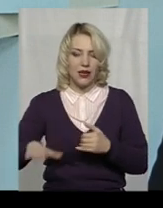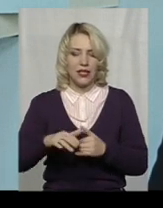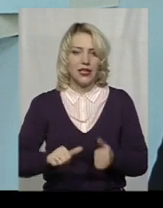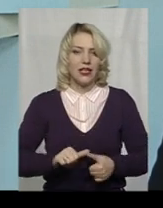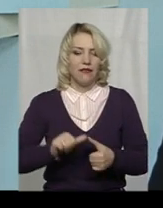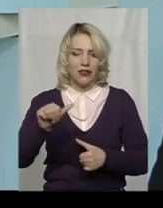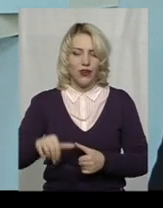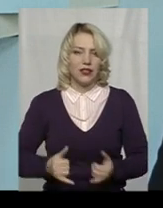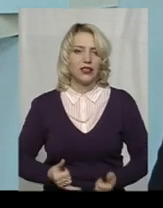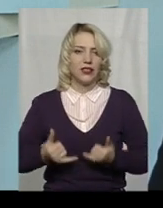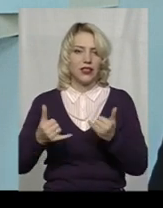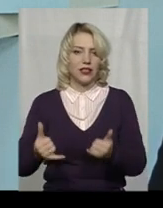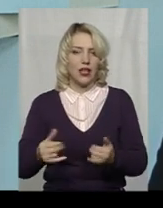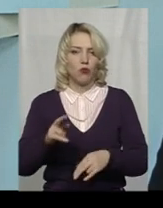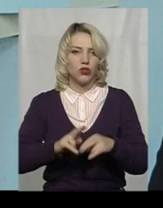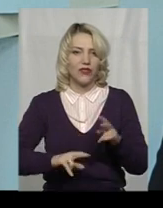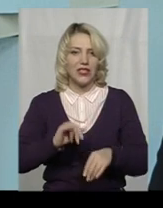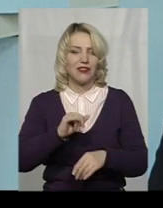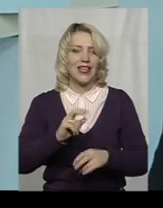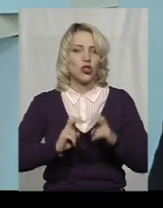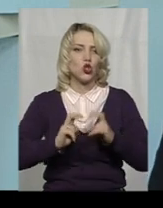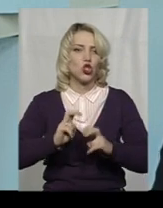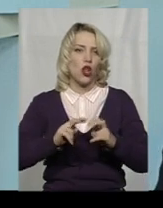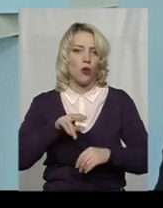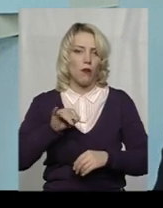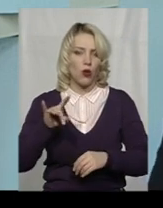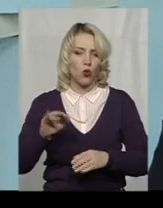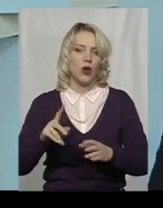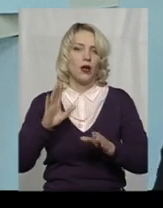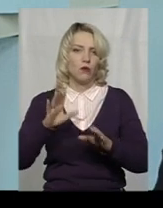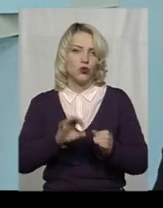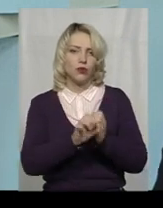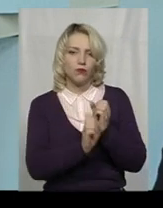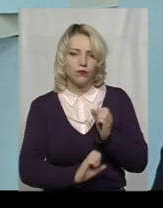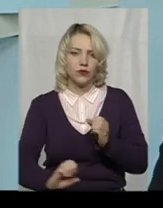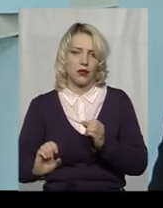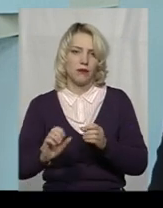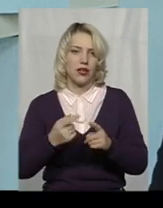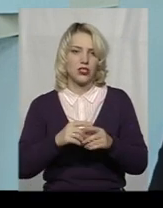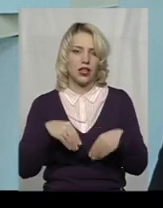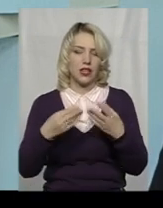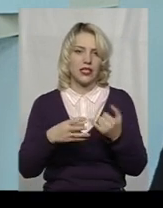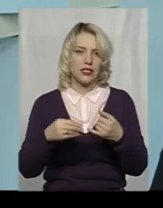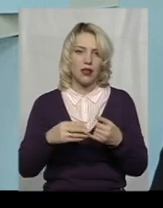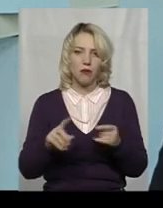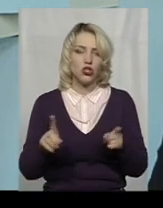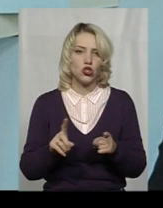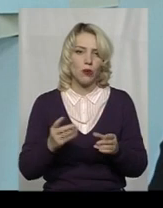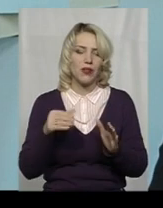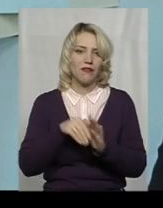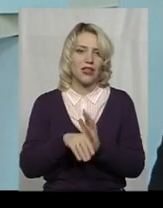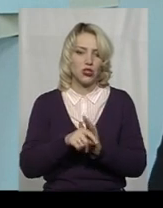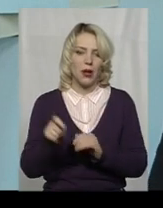будівництва індустріального парку. Тобто, місто забезпечує підведення мереж, надання земельної ділянки, для того, щоб інвестори,